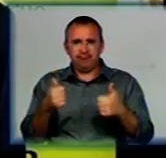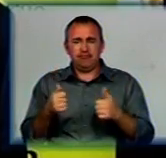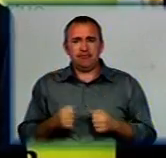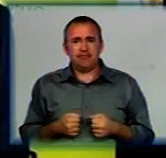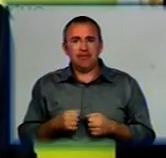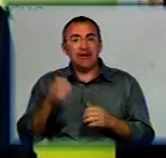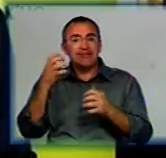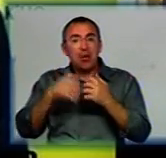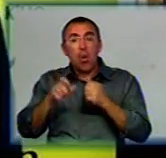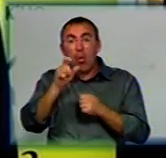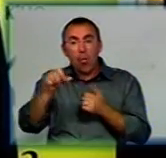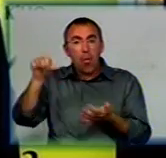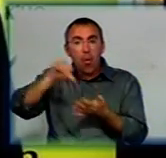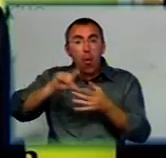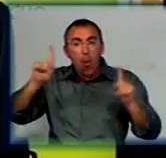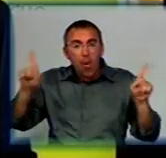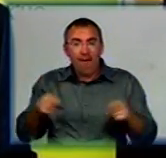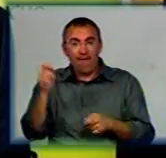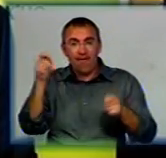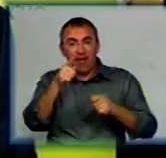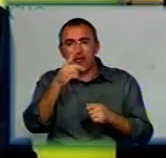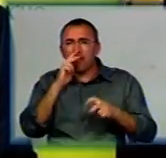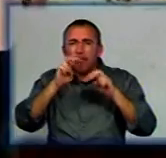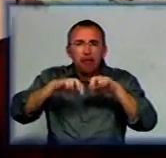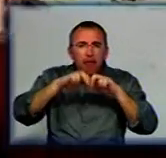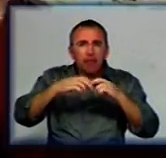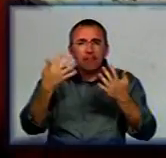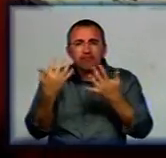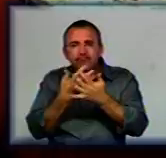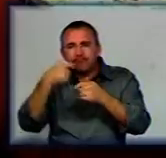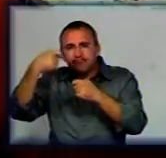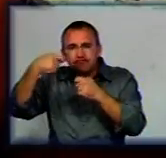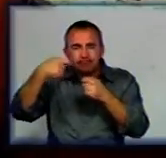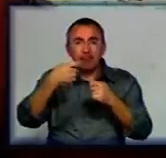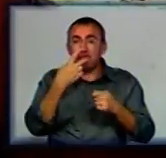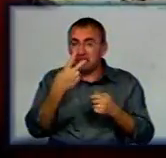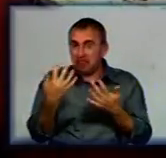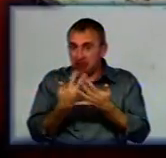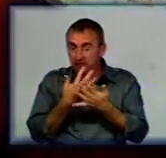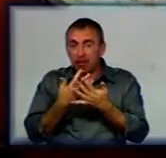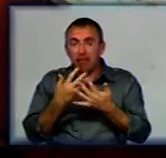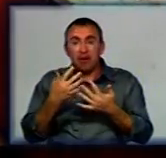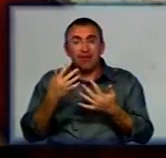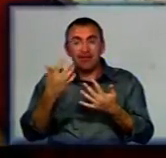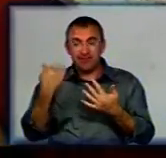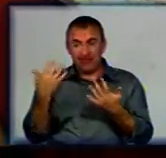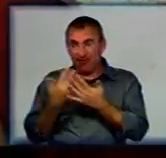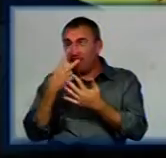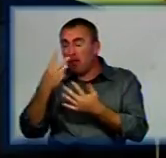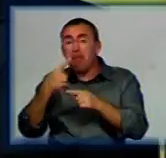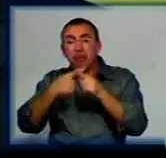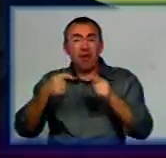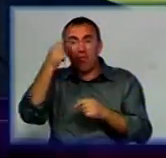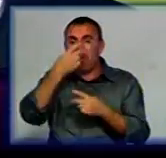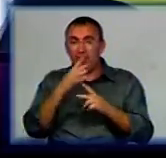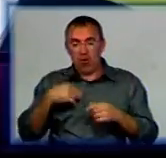Серед учасників і організатор фестивалю. Він передивився кожну з надісланих робіт. Зізнається, звичайного кіно не дивився вже півроку. Я